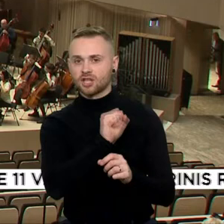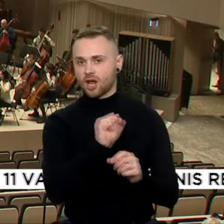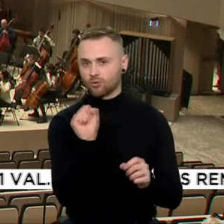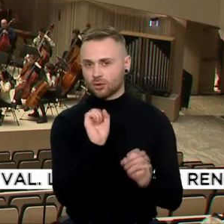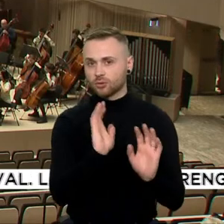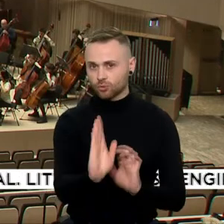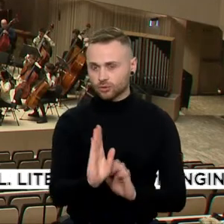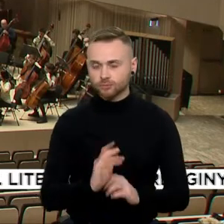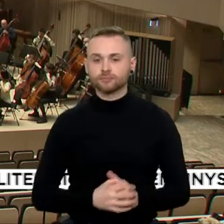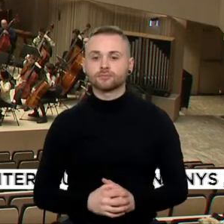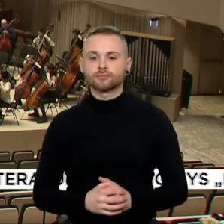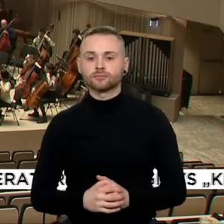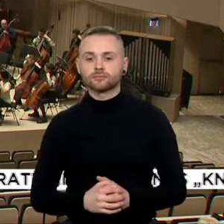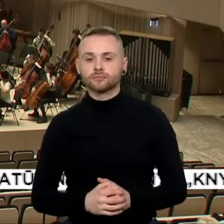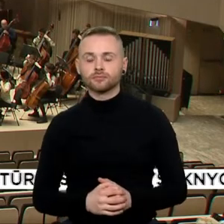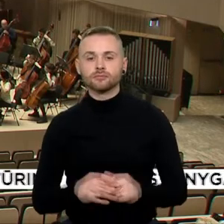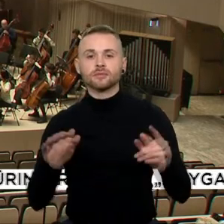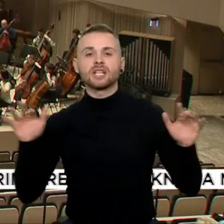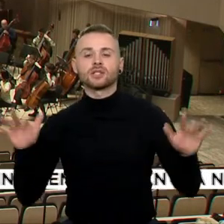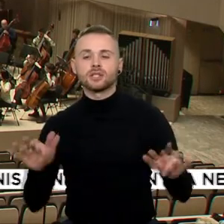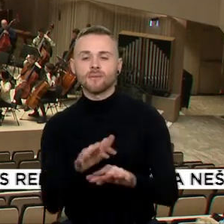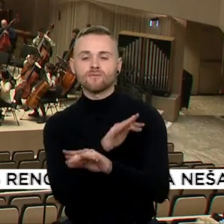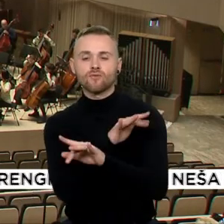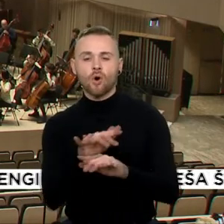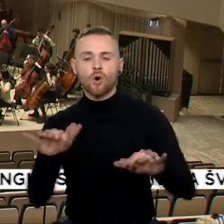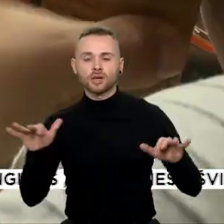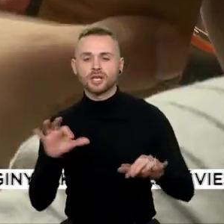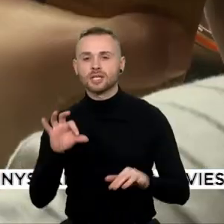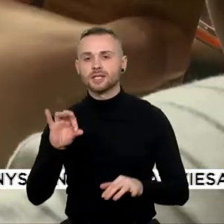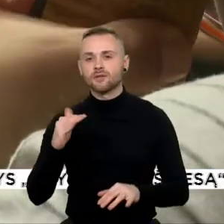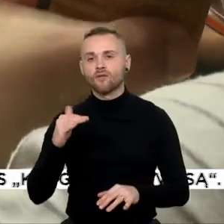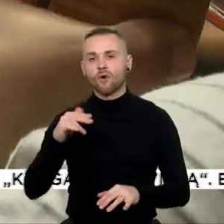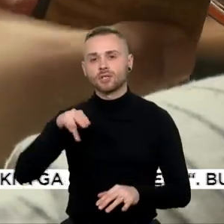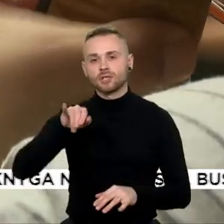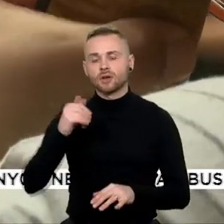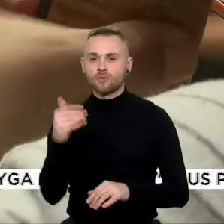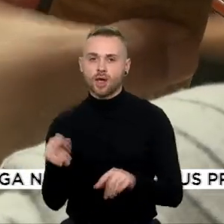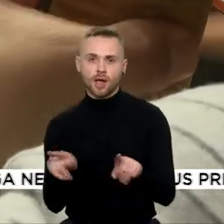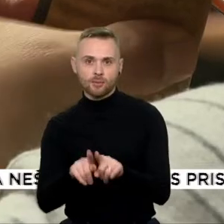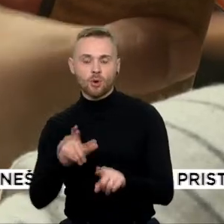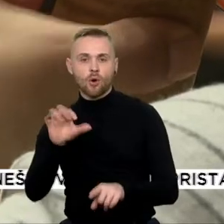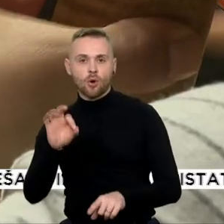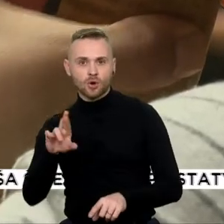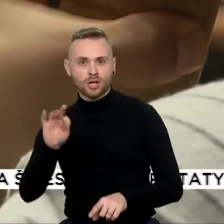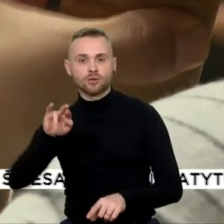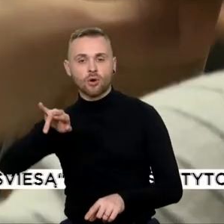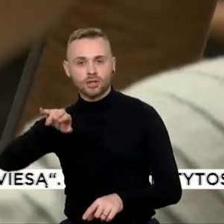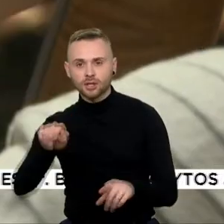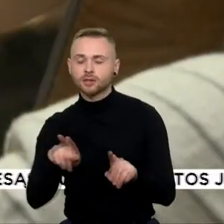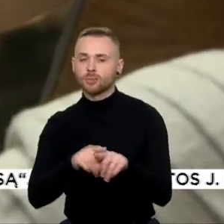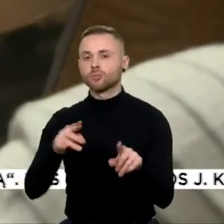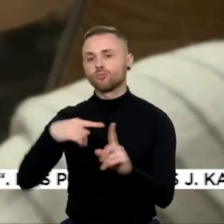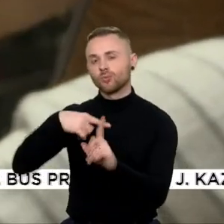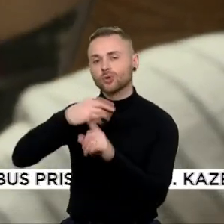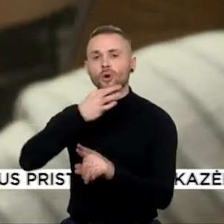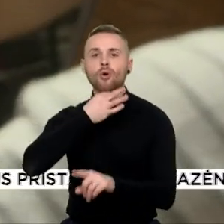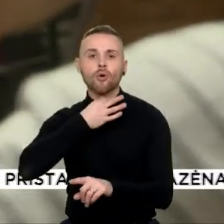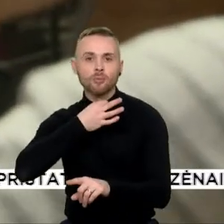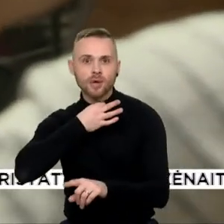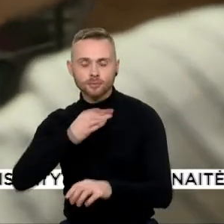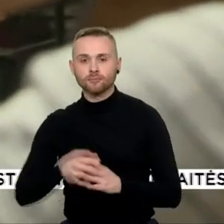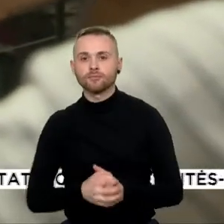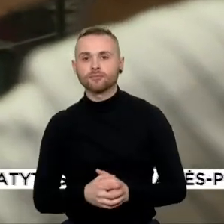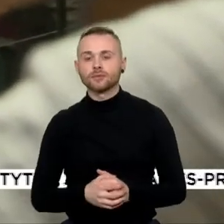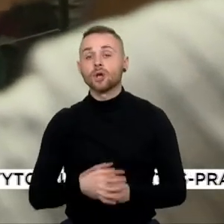Tai simfonija, bet jinai labai panašiai į oratoriją ir labai panašiai į operą. Tačiau toksai simfoninis